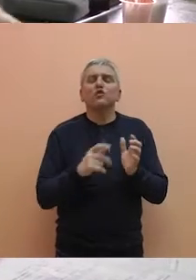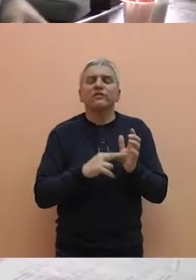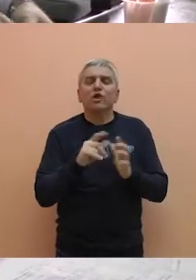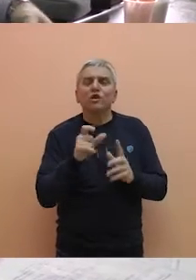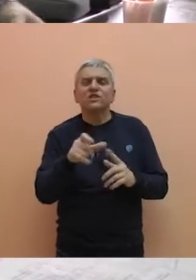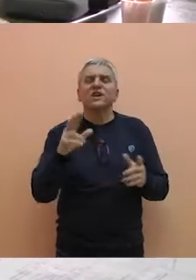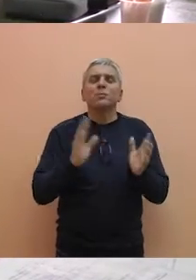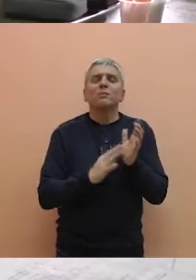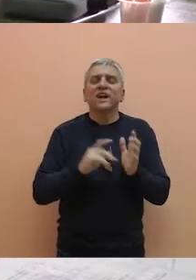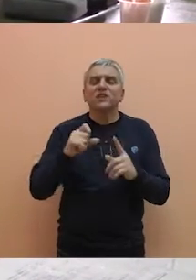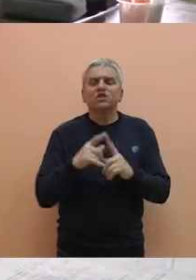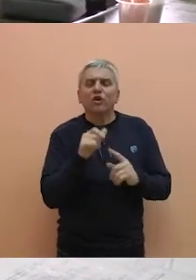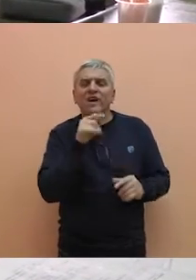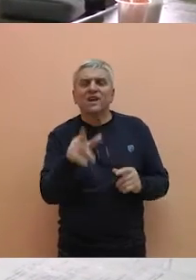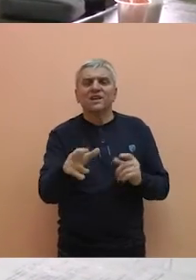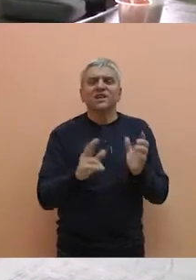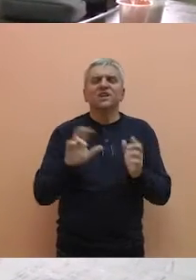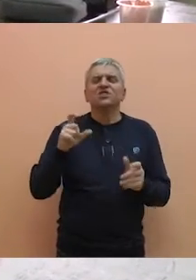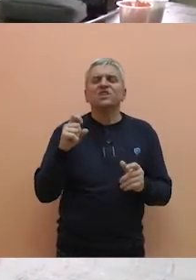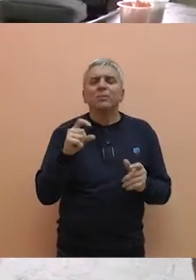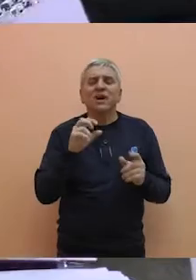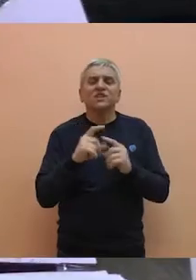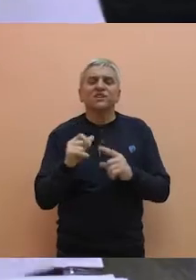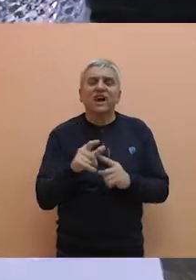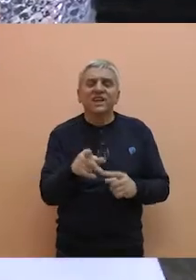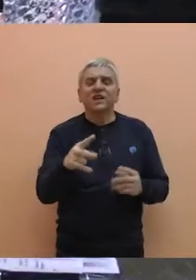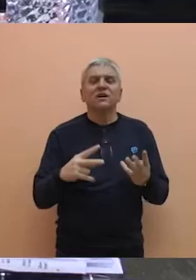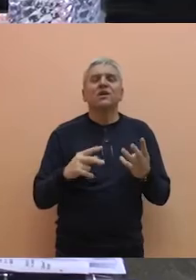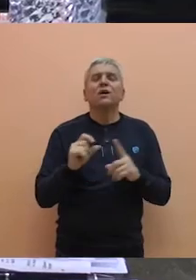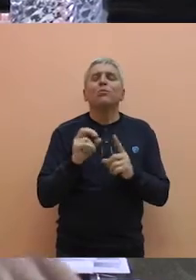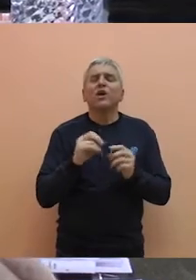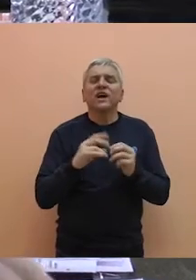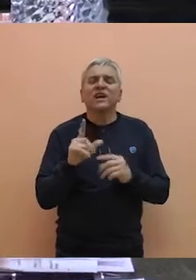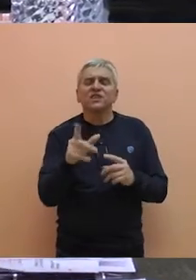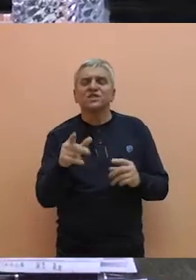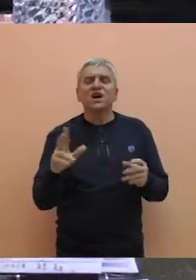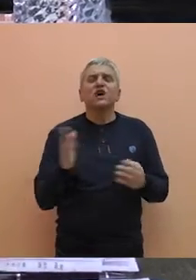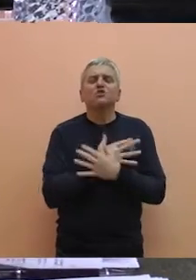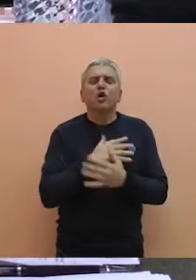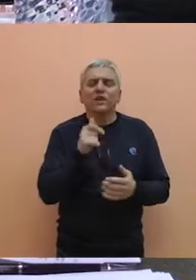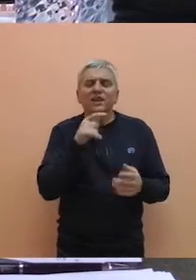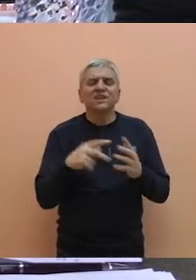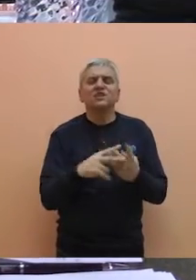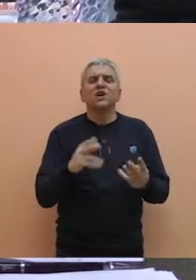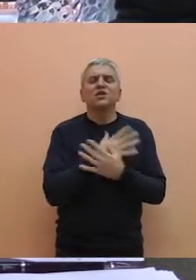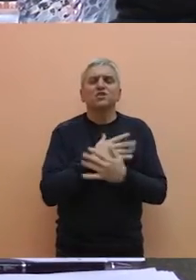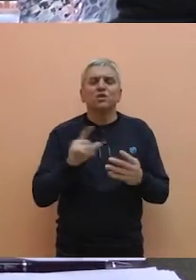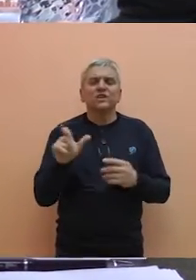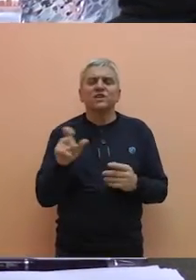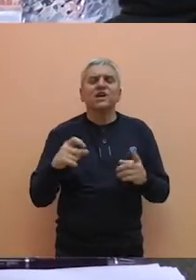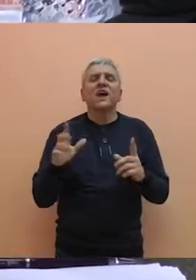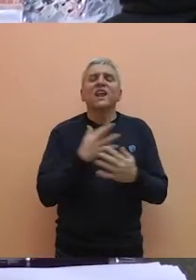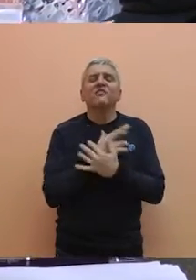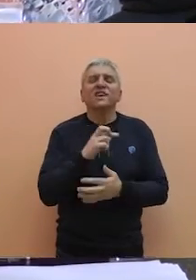Novak, Mihaj Černjak, Ervin Ragač, Čava Štefaniga, Boglarka Taloš, Zoltan Kiš, Žolt Kovač,